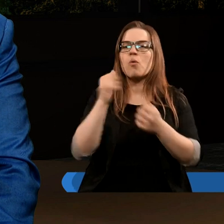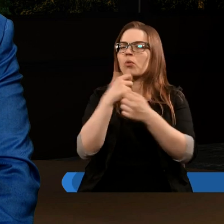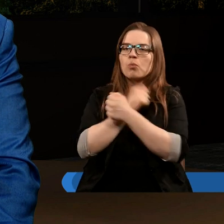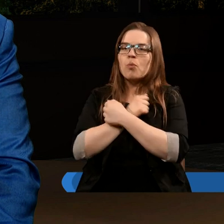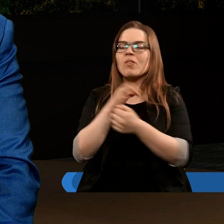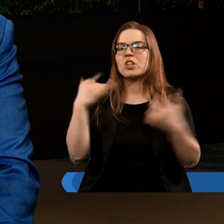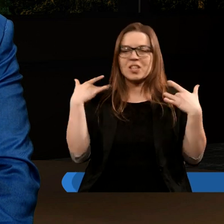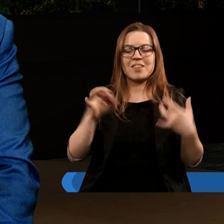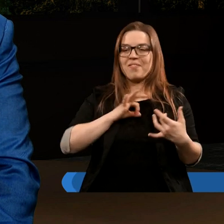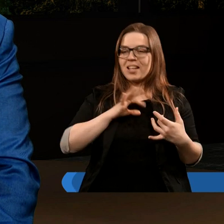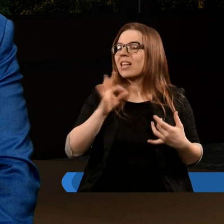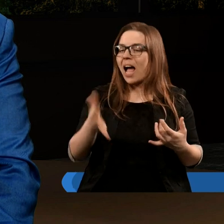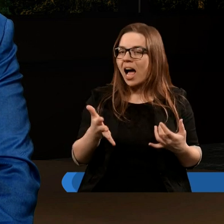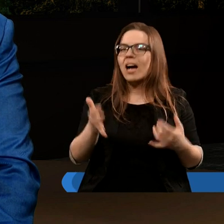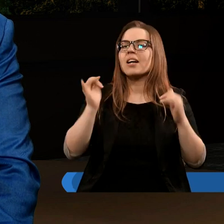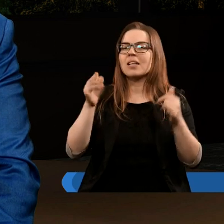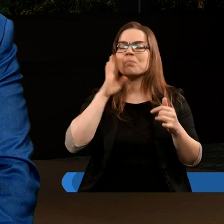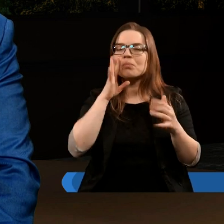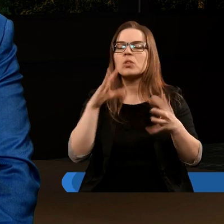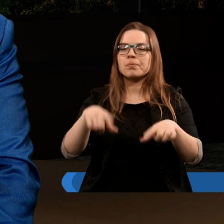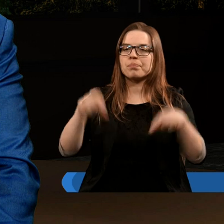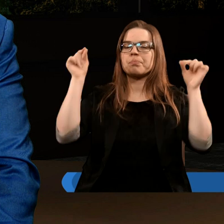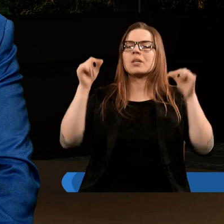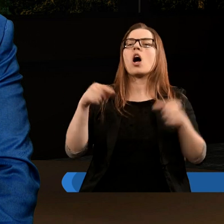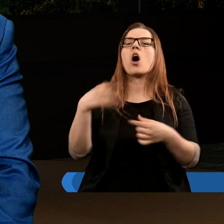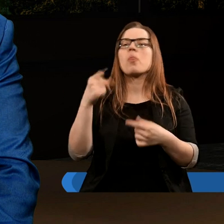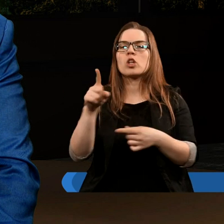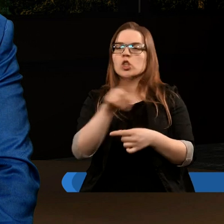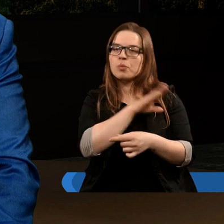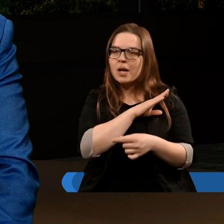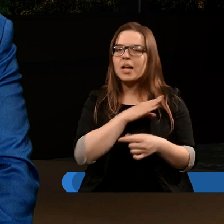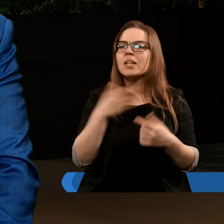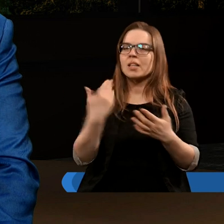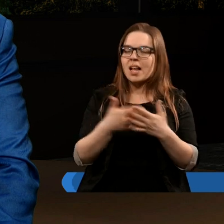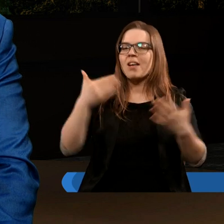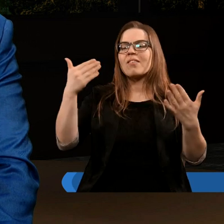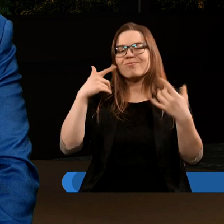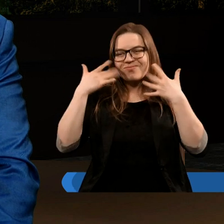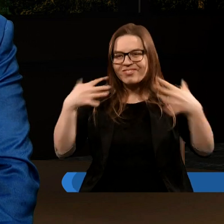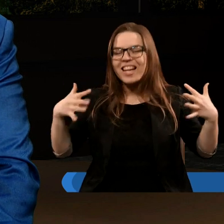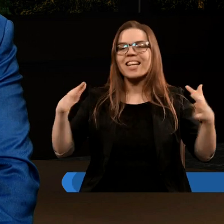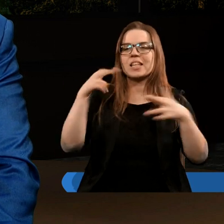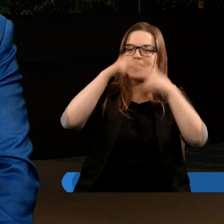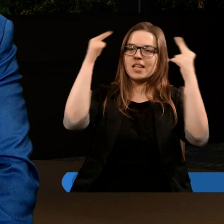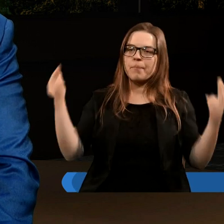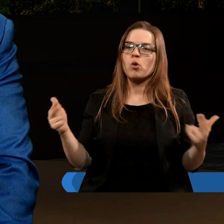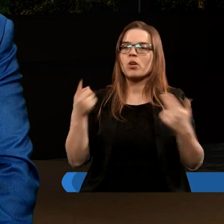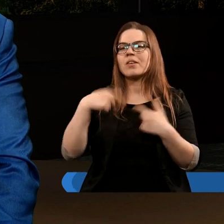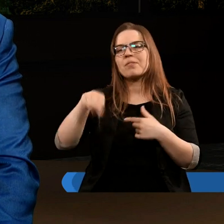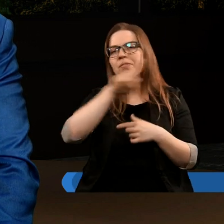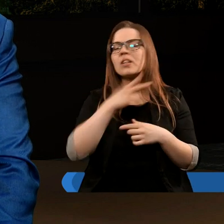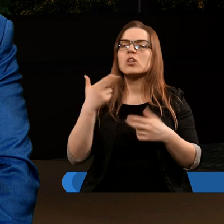umiłowali życia swojego tak, by raczej je obrać niż śmierć. Dlatego weselcie się niebiosa i wy,